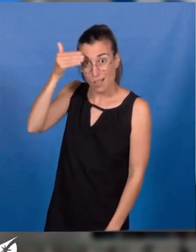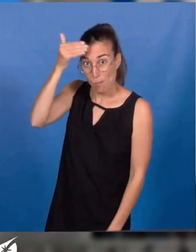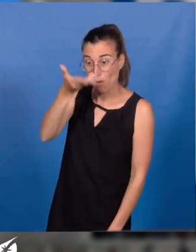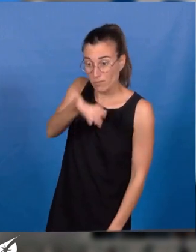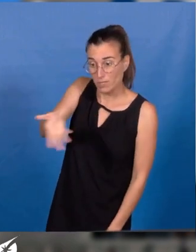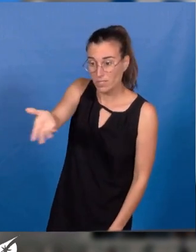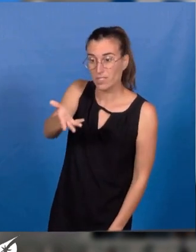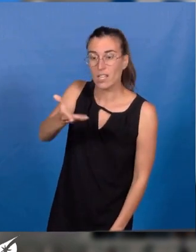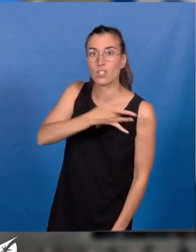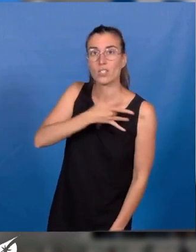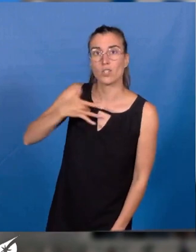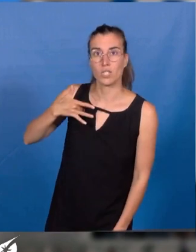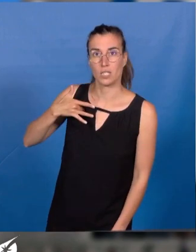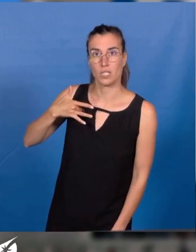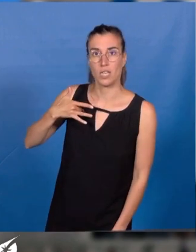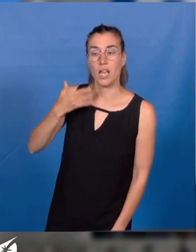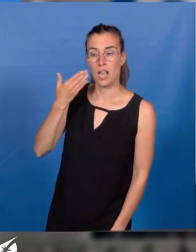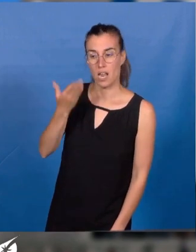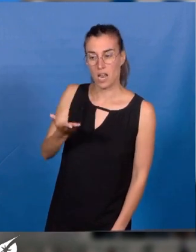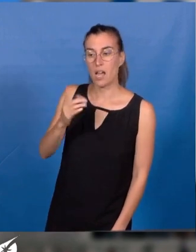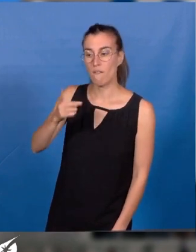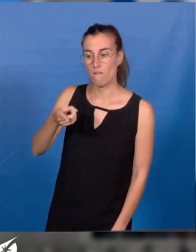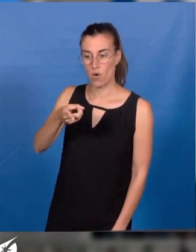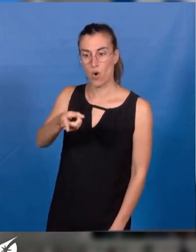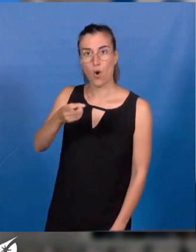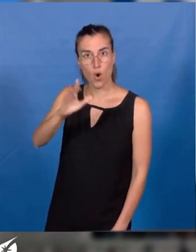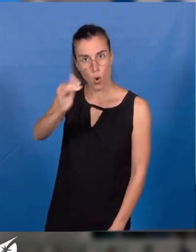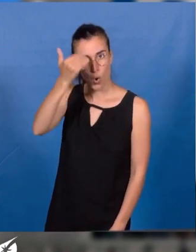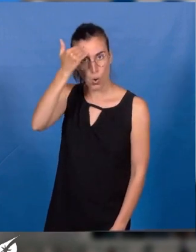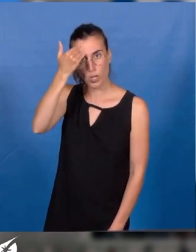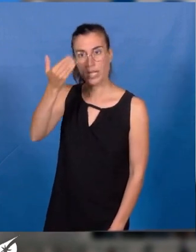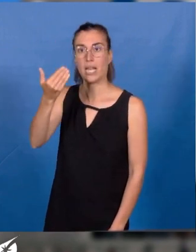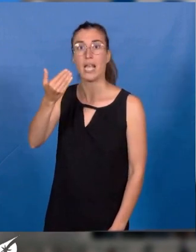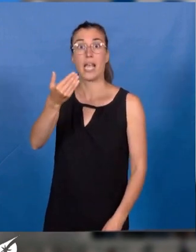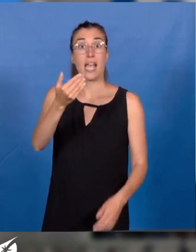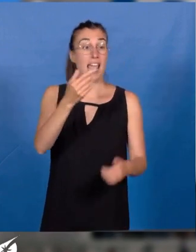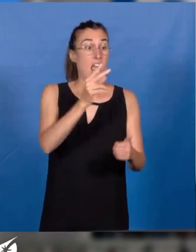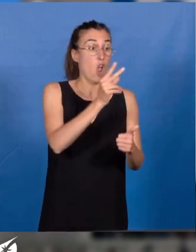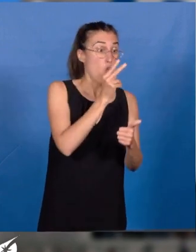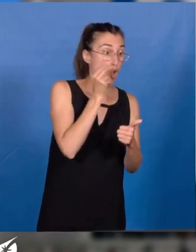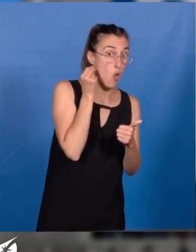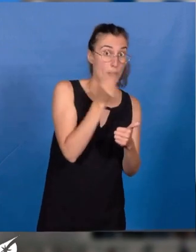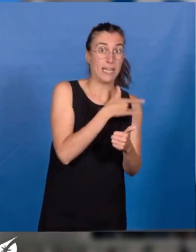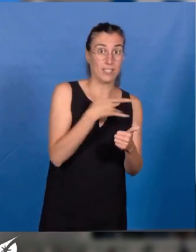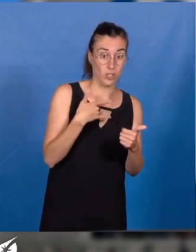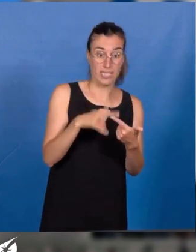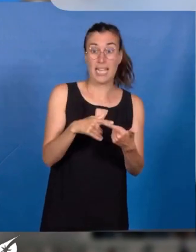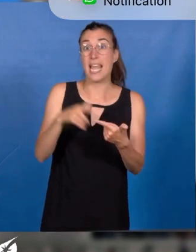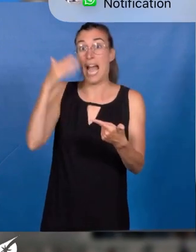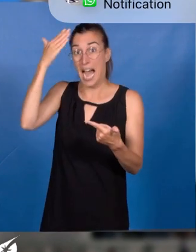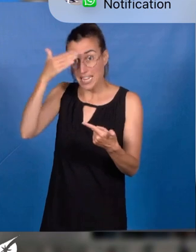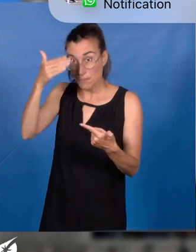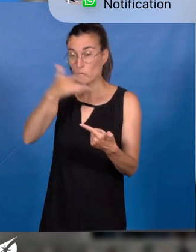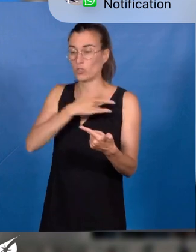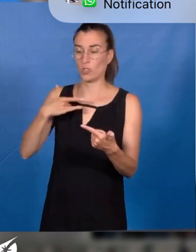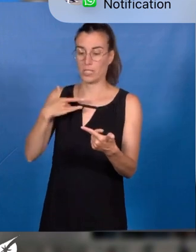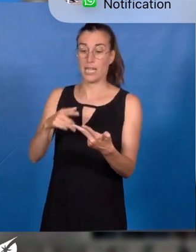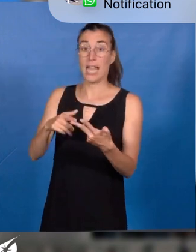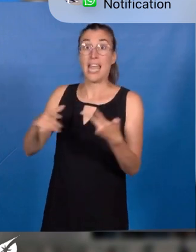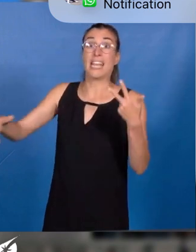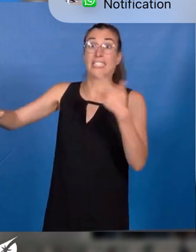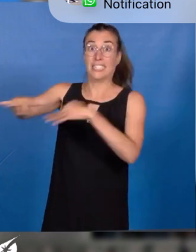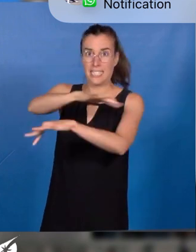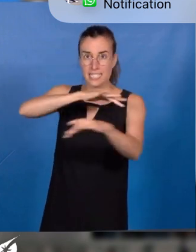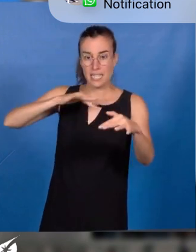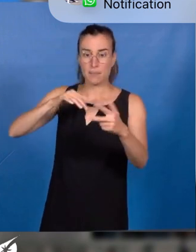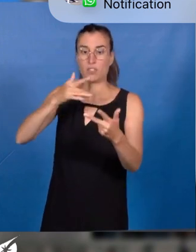nécessité de reconnaître le caractère systémique des santé humaines, animales et des écosystèmes. Et en effet, nous avons tout